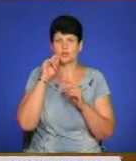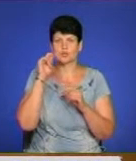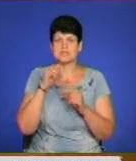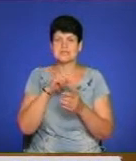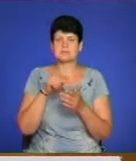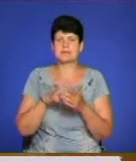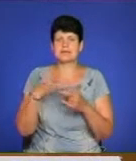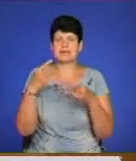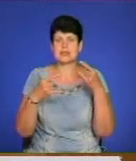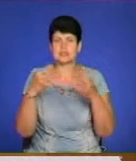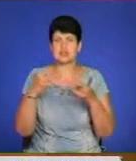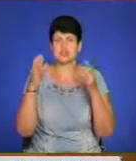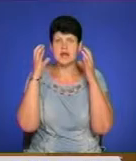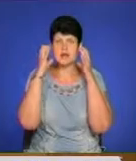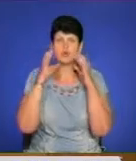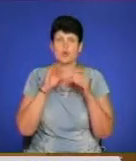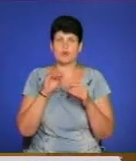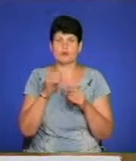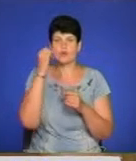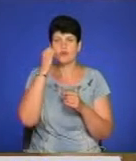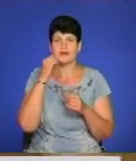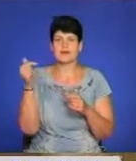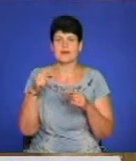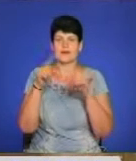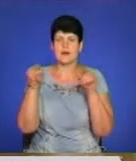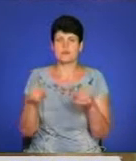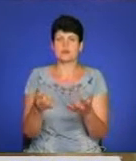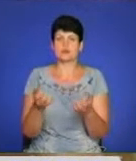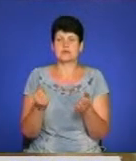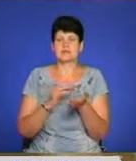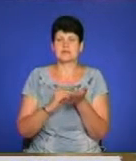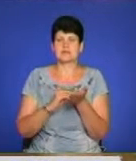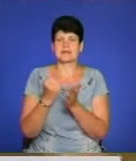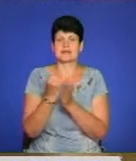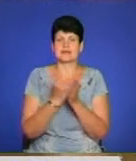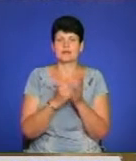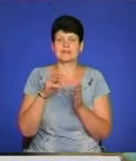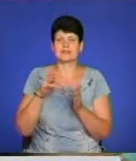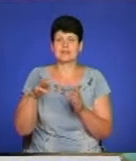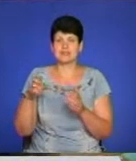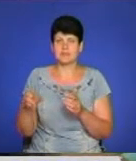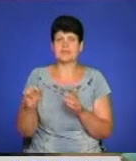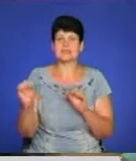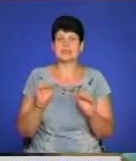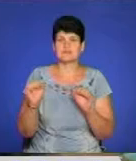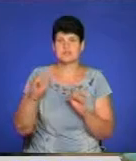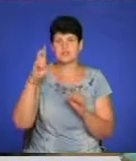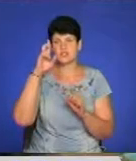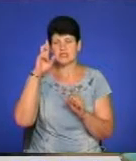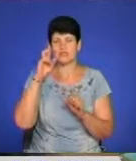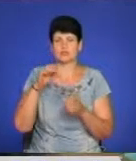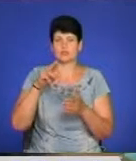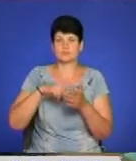з питань телебачення та радіомовлення. Подяки та грамоти отримали журналісти каналу ТТБ та обласного радіо і від керівництва Державної